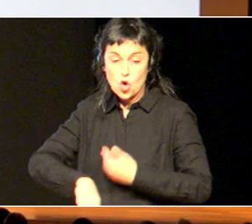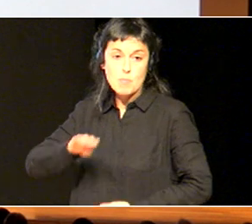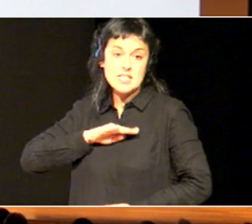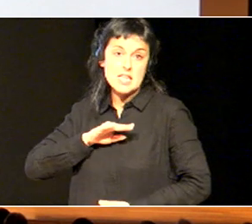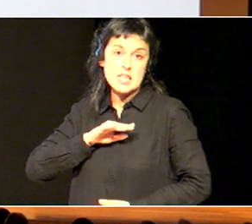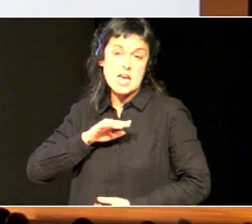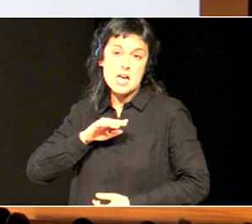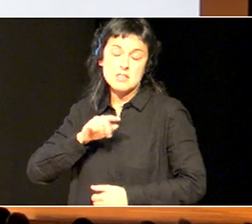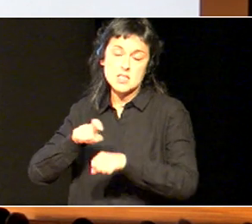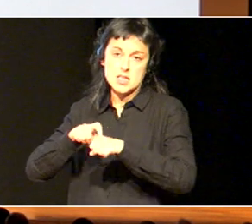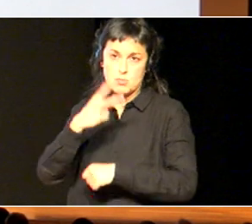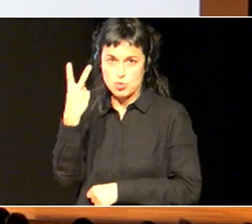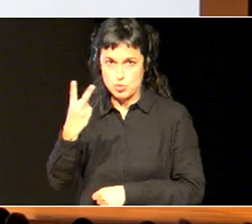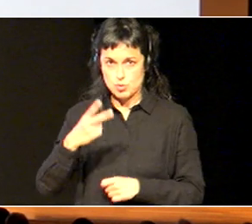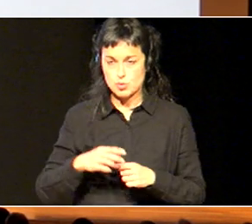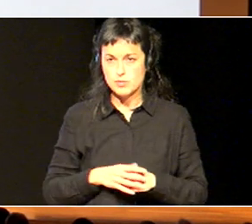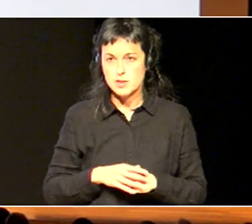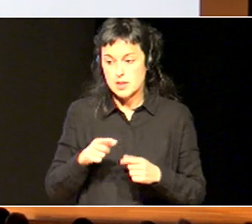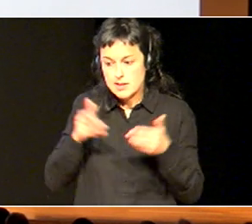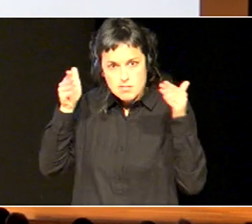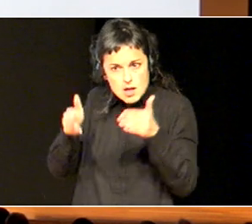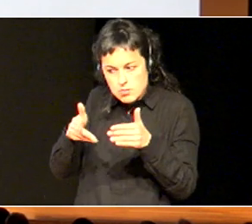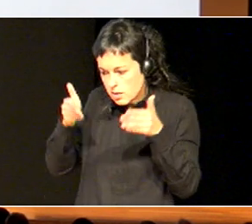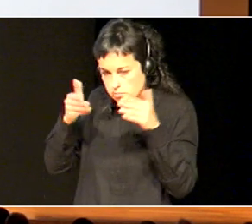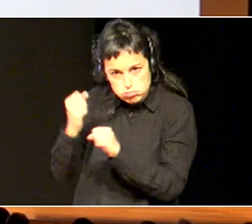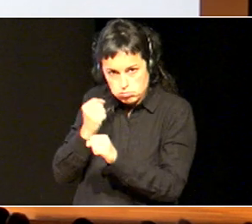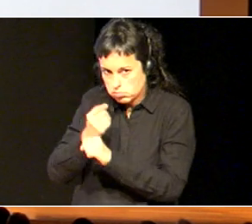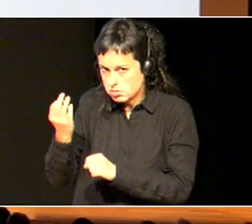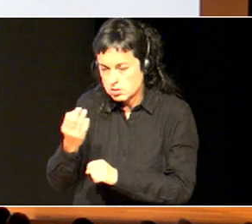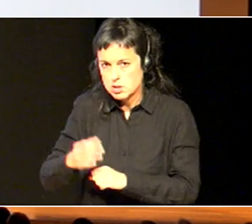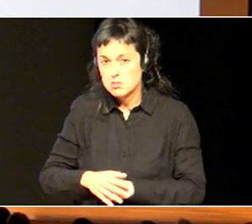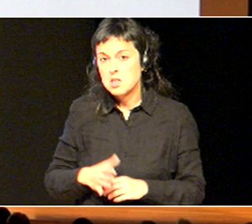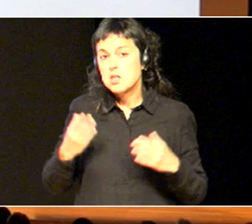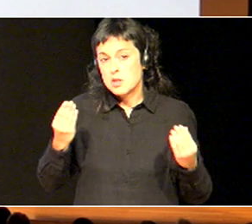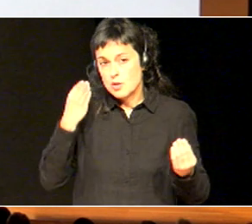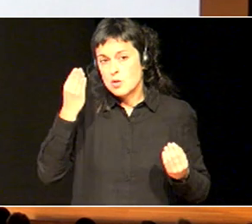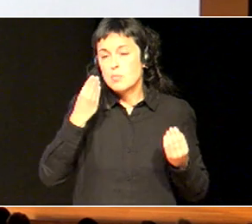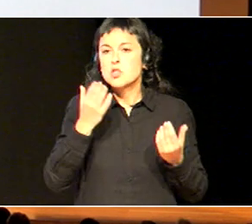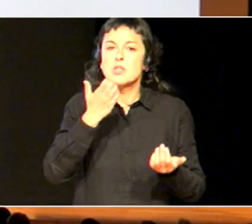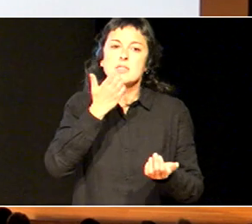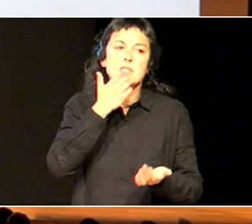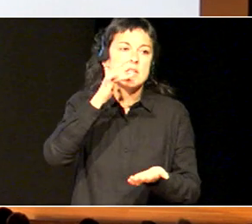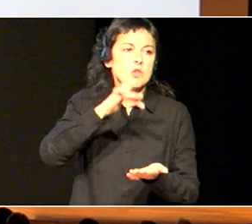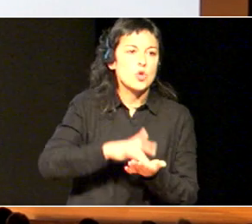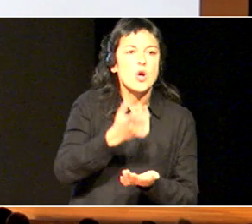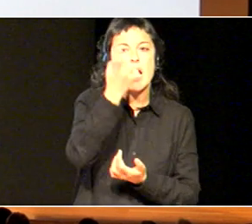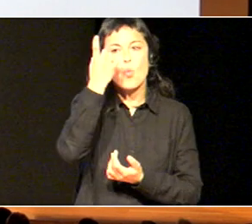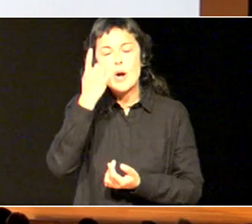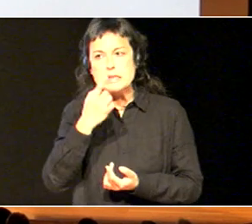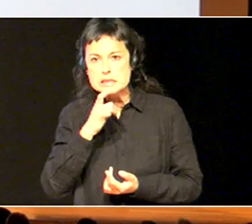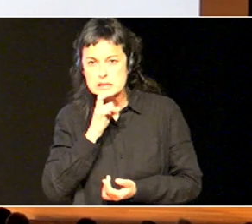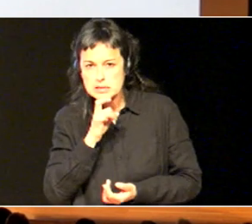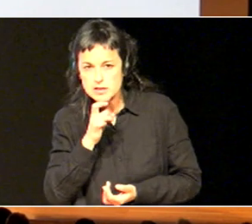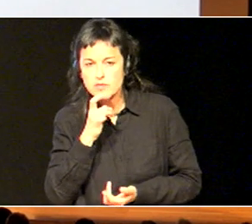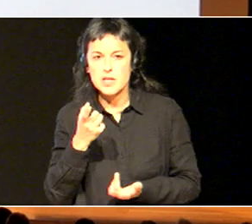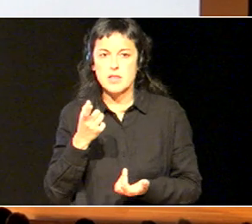daude, eta hor, eskuaz hartu behar dugu. Eta nik uste dut, ikazle komplexuak ditugunean, eta egoreak komplexak ditugunean, benetan,